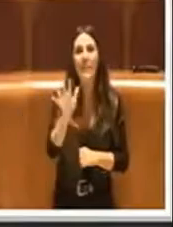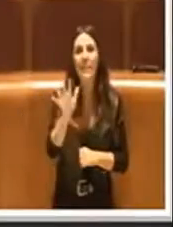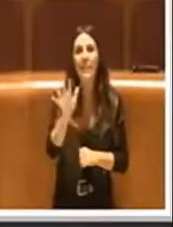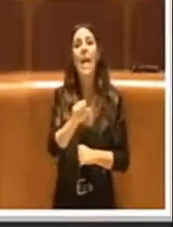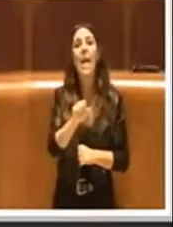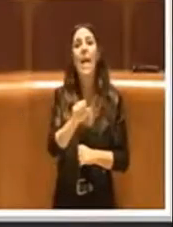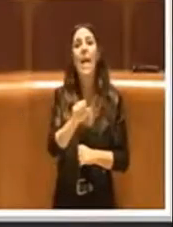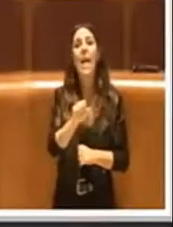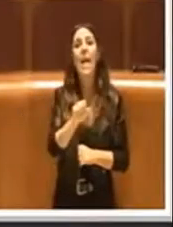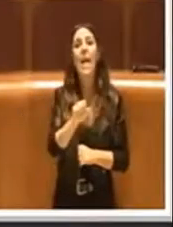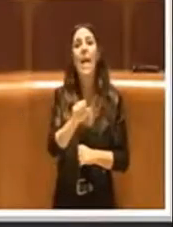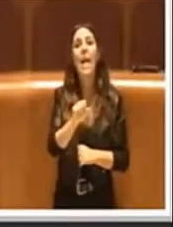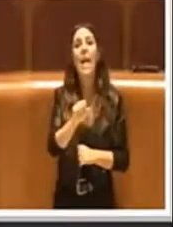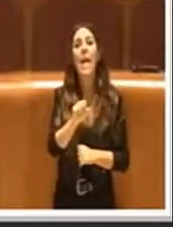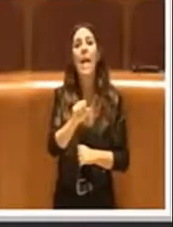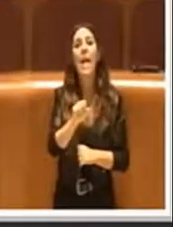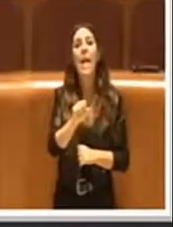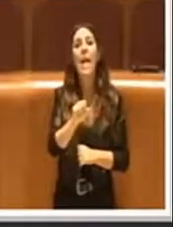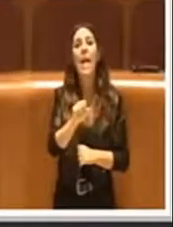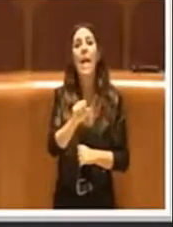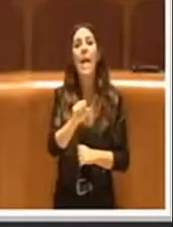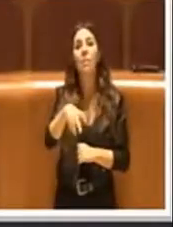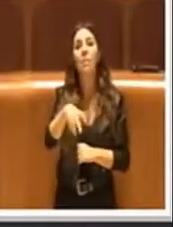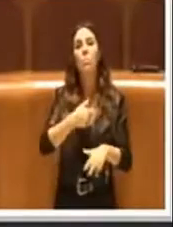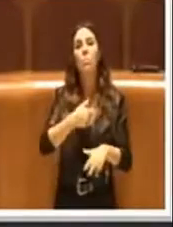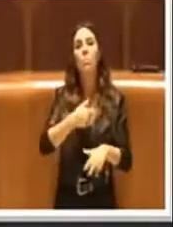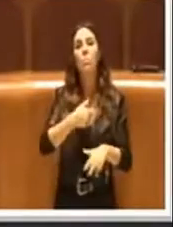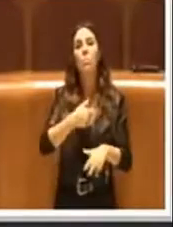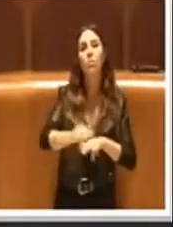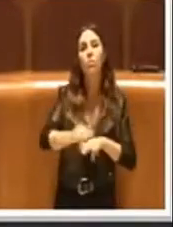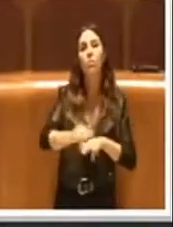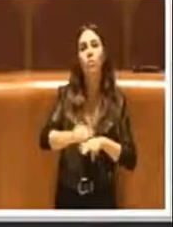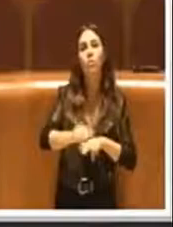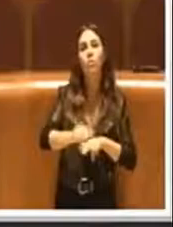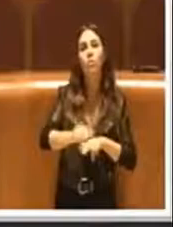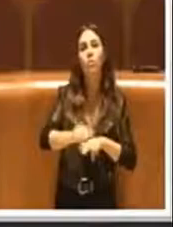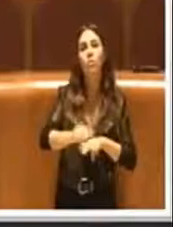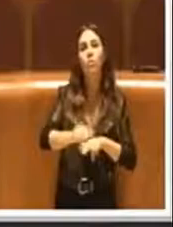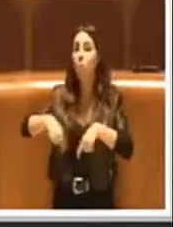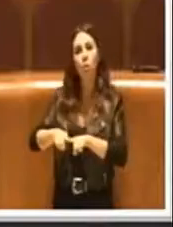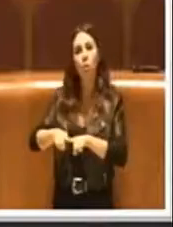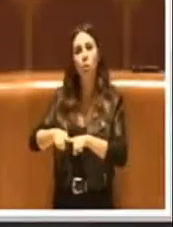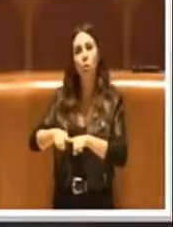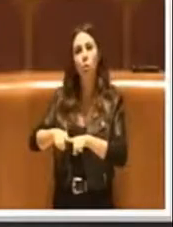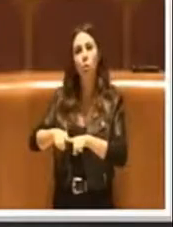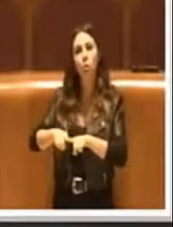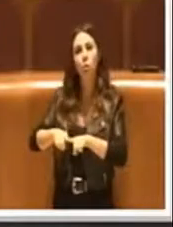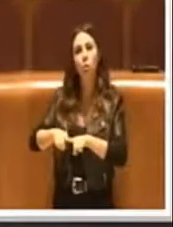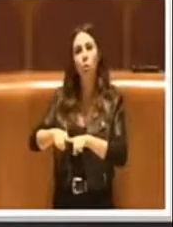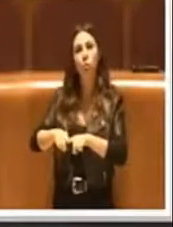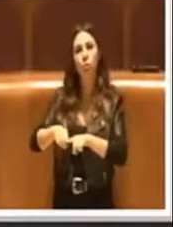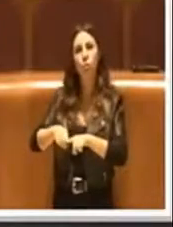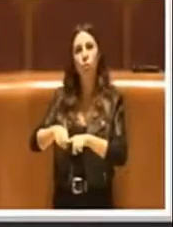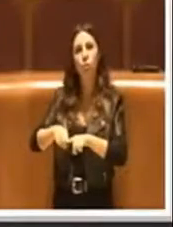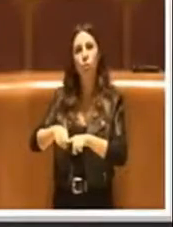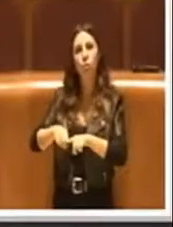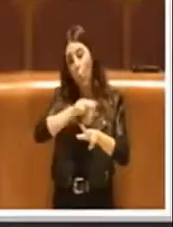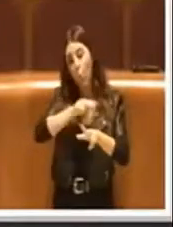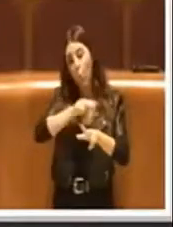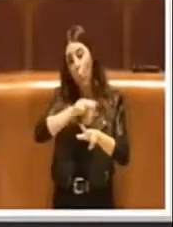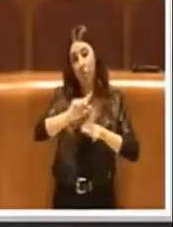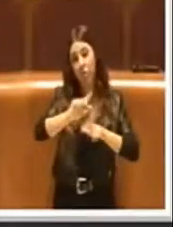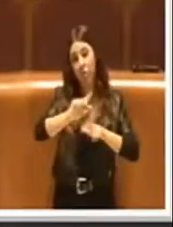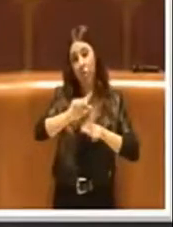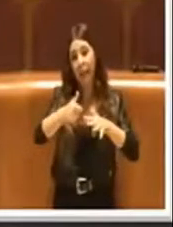municipio settimo, dopo una commissione lavori pubblici capitolina da me presieduta, il municipio settimo ha portato avanti